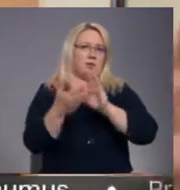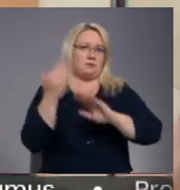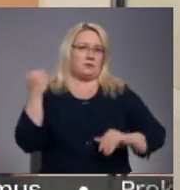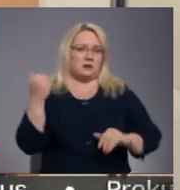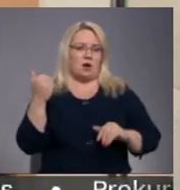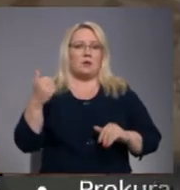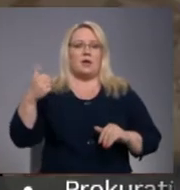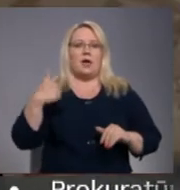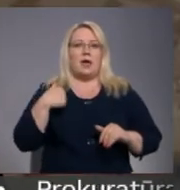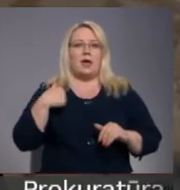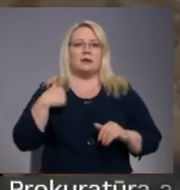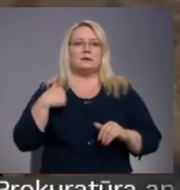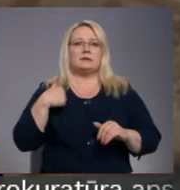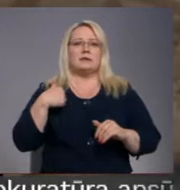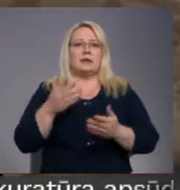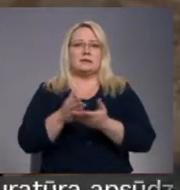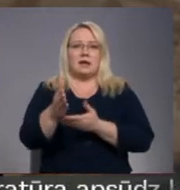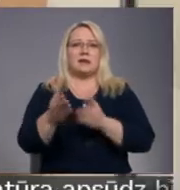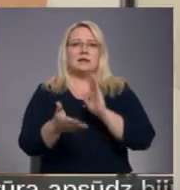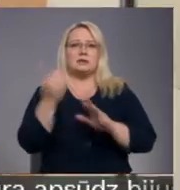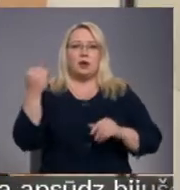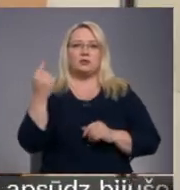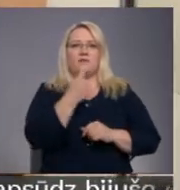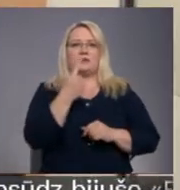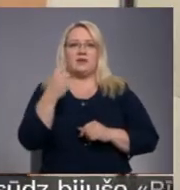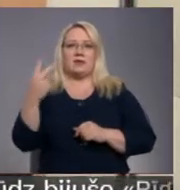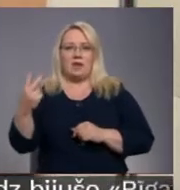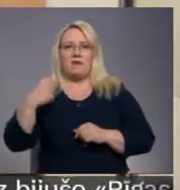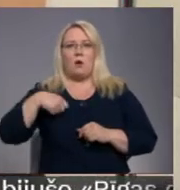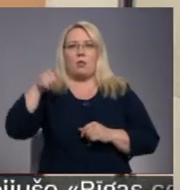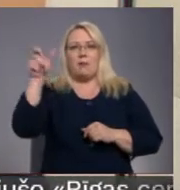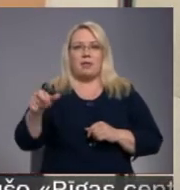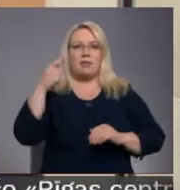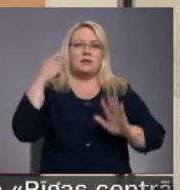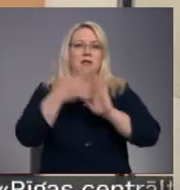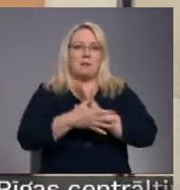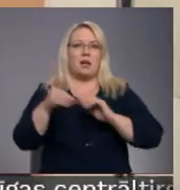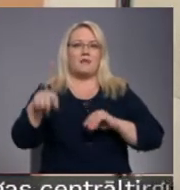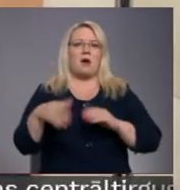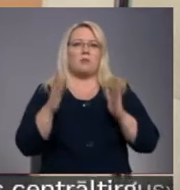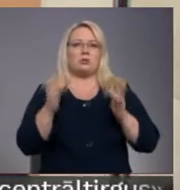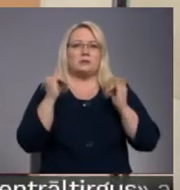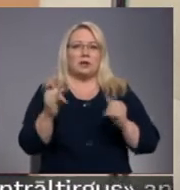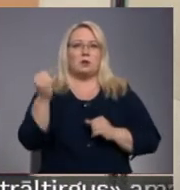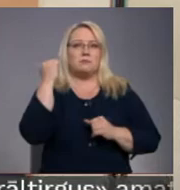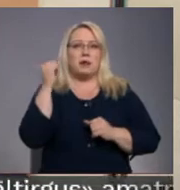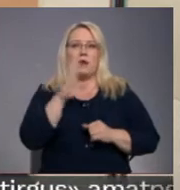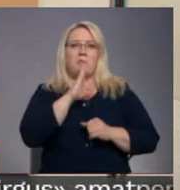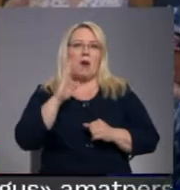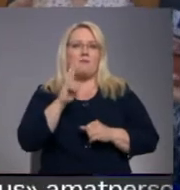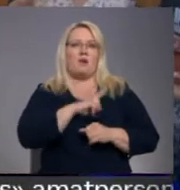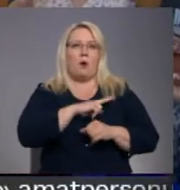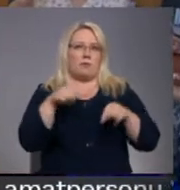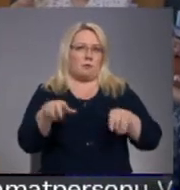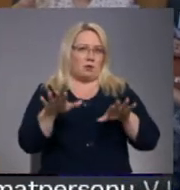Es izgāju ārā izsaucu viens, viens, divi. Tomēr meitenes sapratu, ka tas var baigts slikti, jo es piedraudēju, ka man varētu nomirt tepat uz